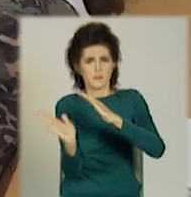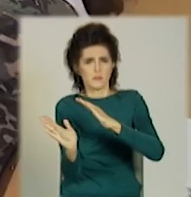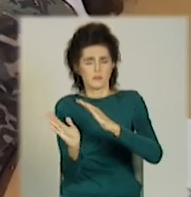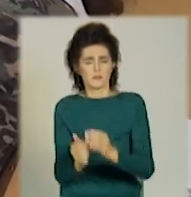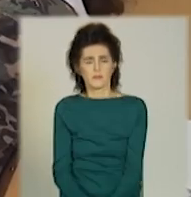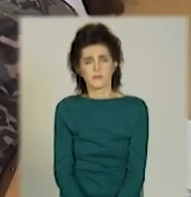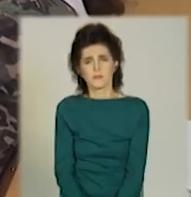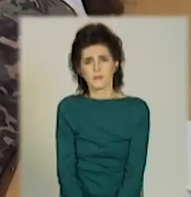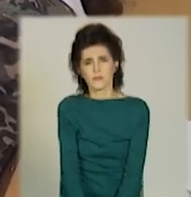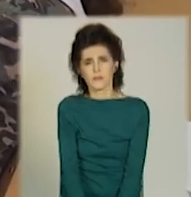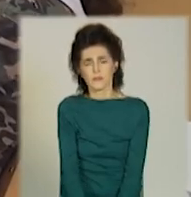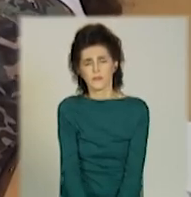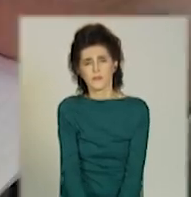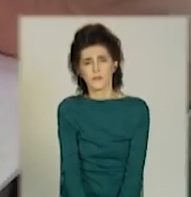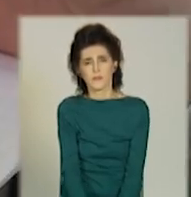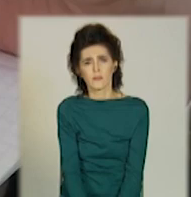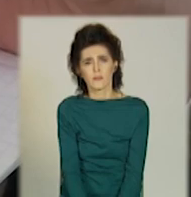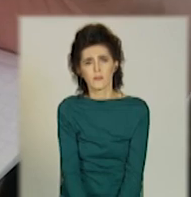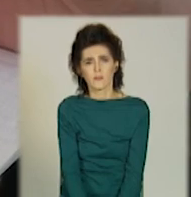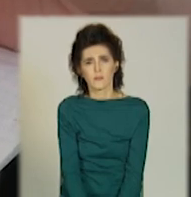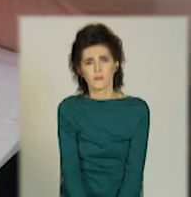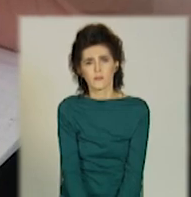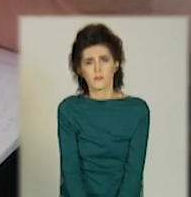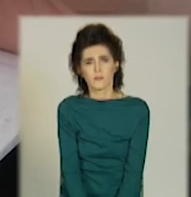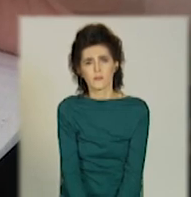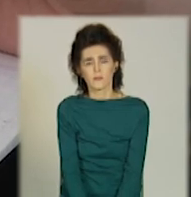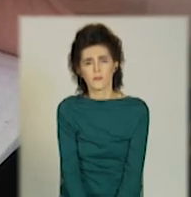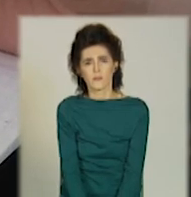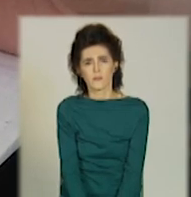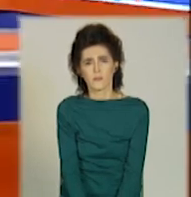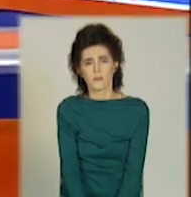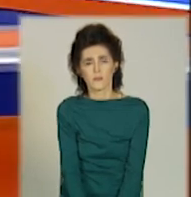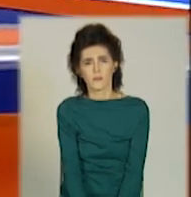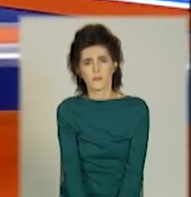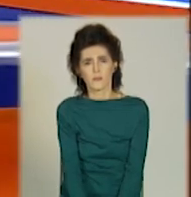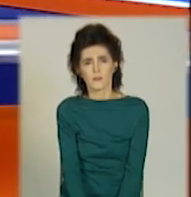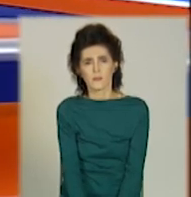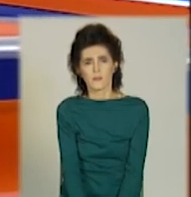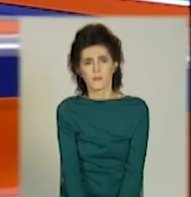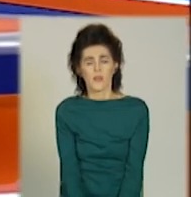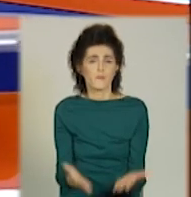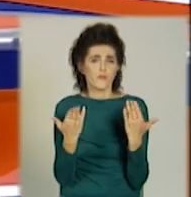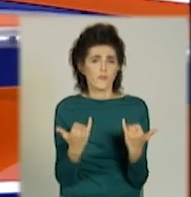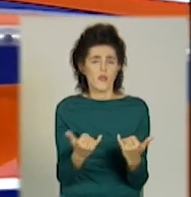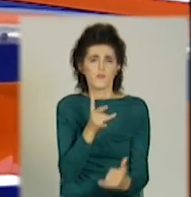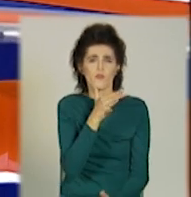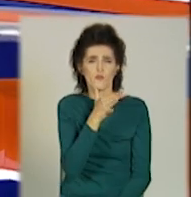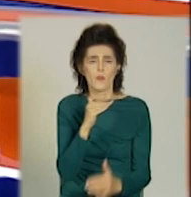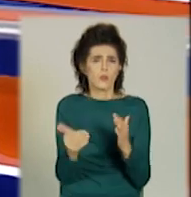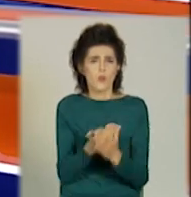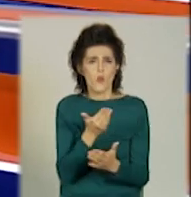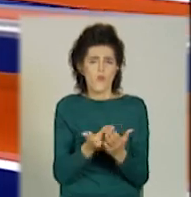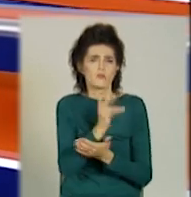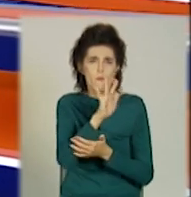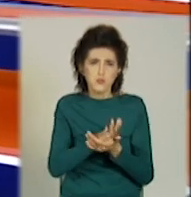Олена Оспенська, Володимир Краснов, телеканал «Донбас». Примі новостей Донбаса продовжує